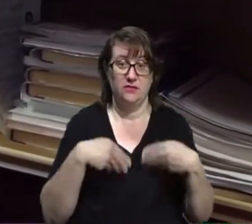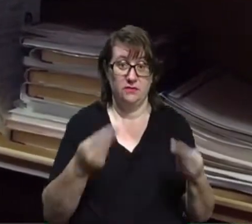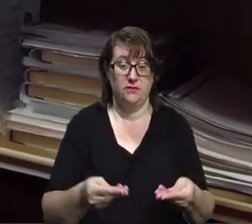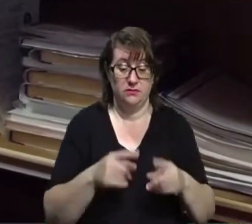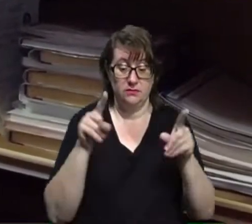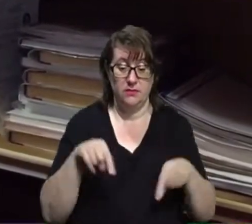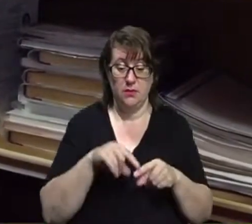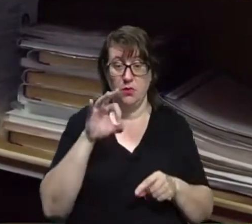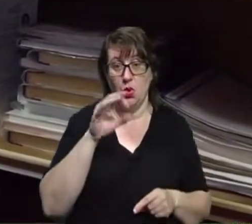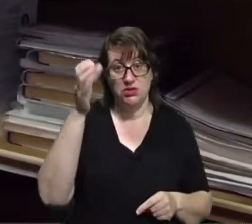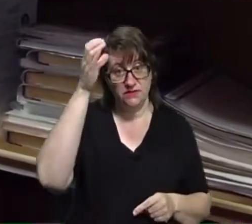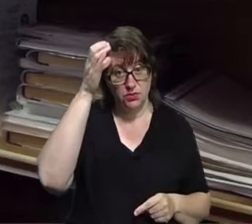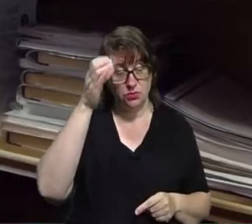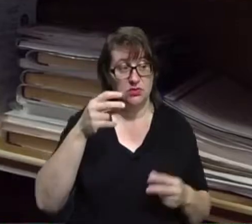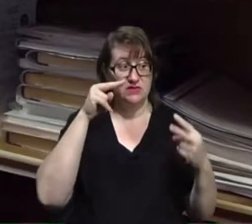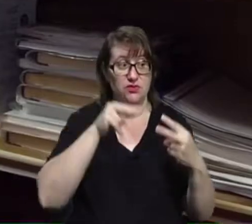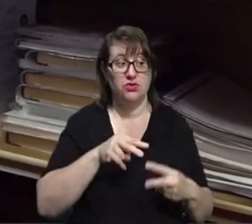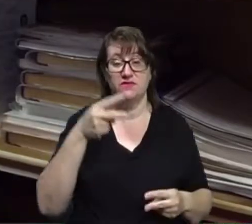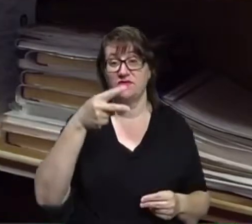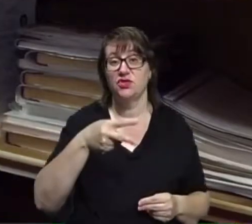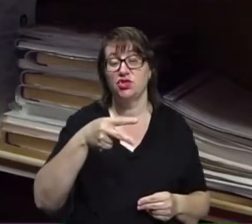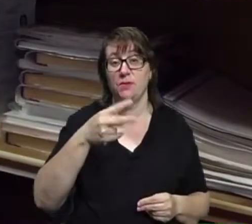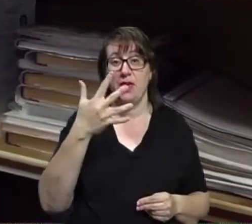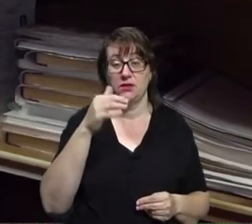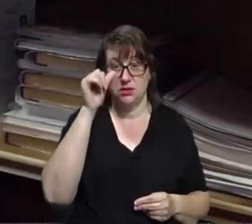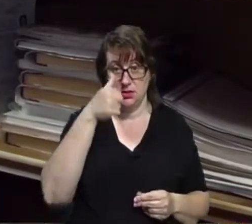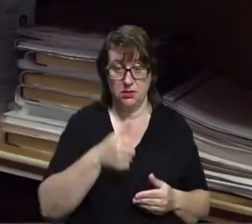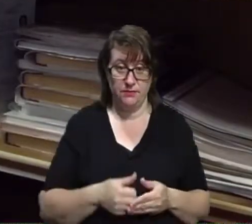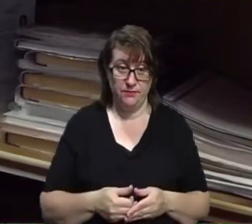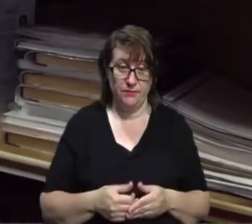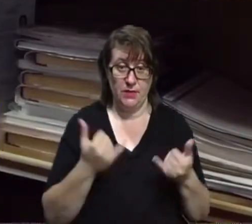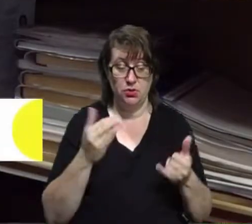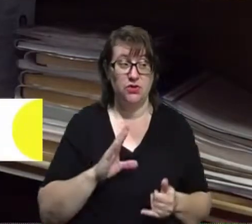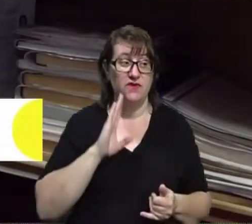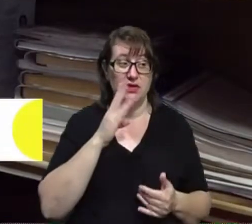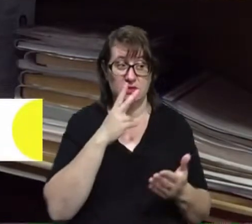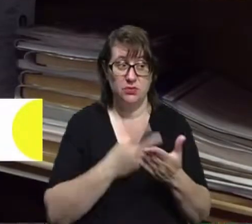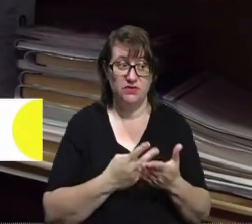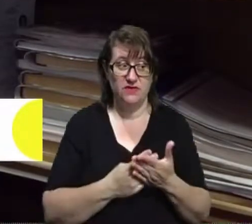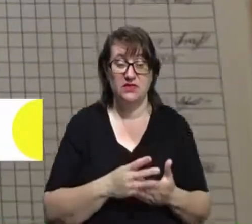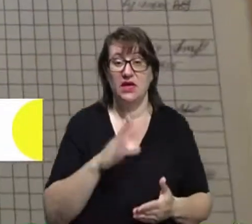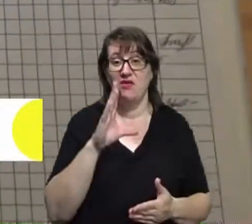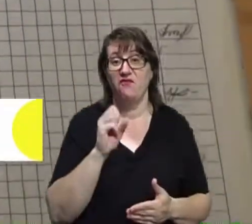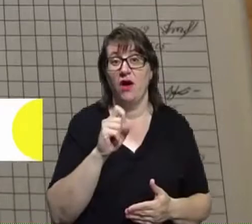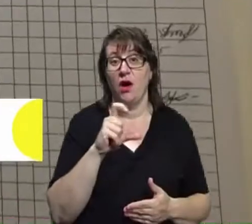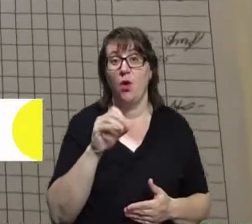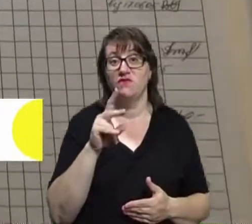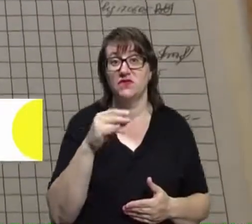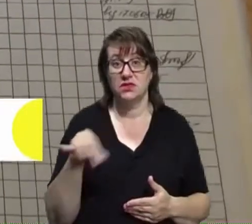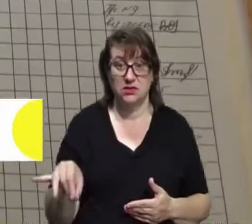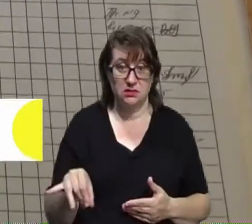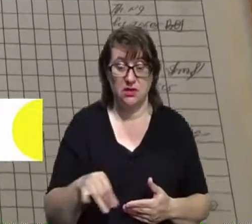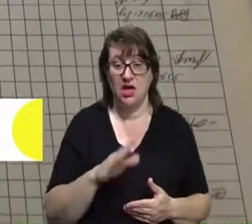тобто «Свідоцтво» 2005 року. Я сьогодні вранці подивився Ваховський Вячеслав